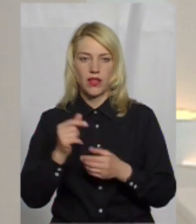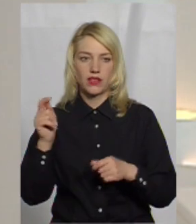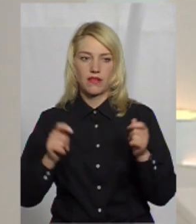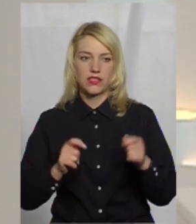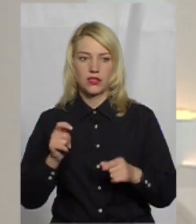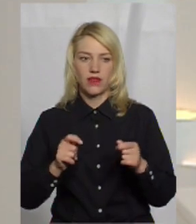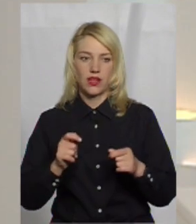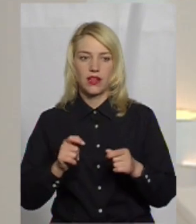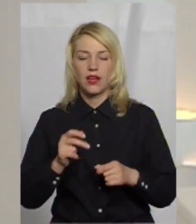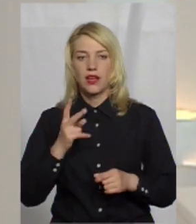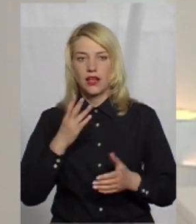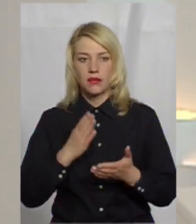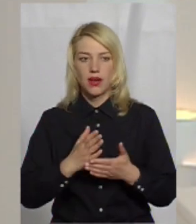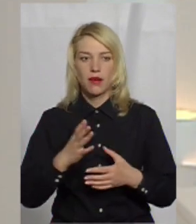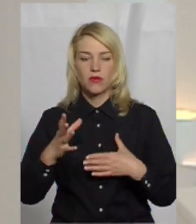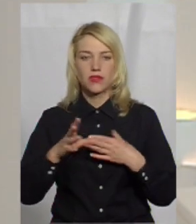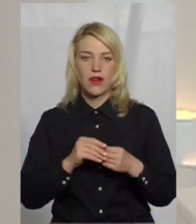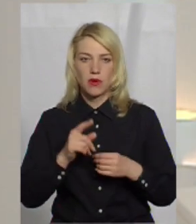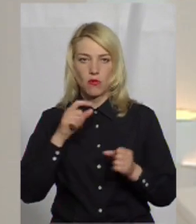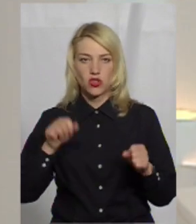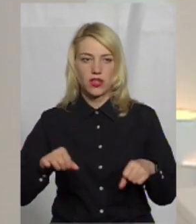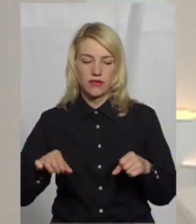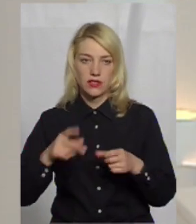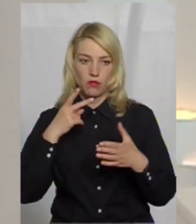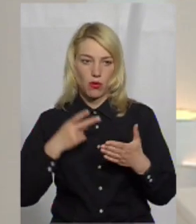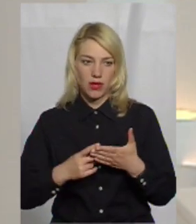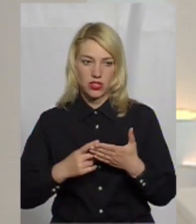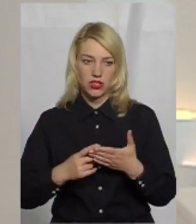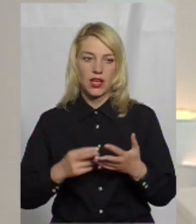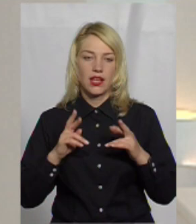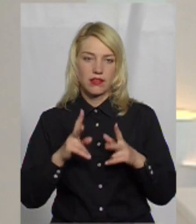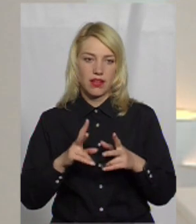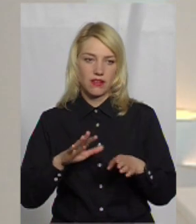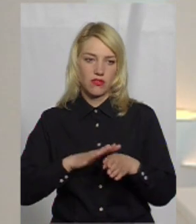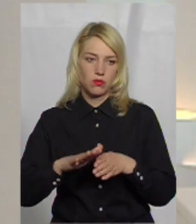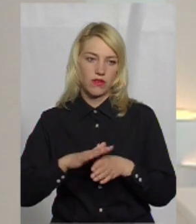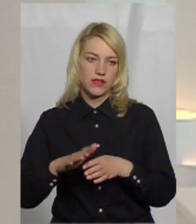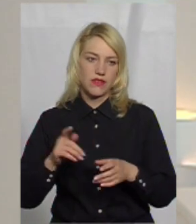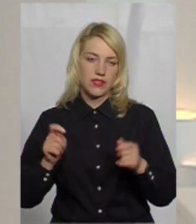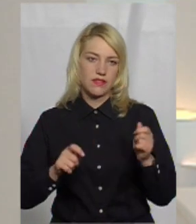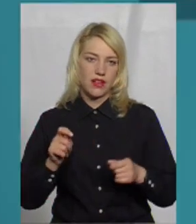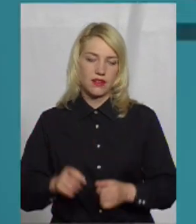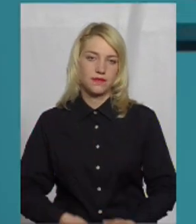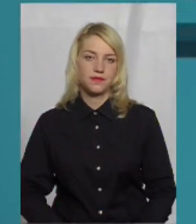на фестивалі, тож ми маємо з вами можливість побачити, як відбувався фестиваль.